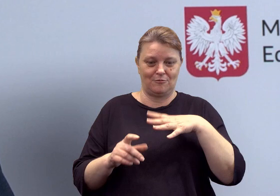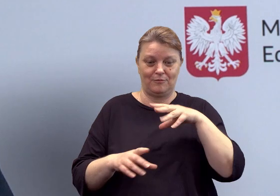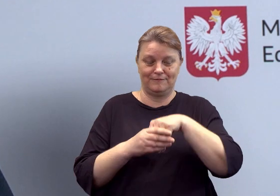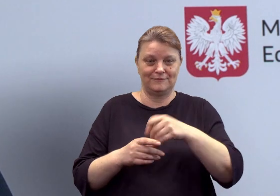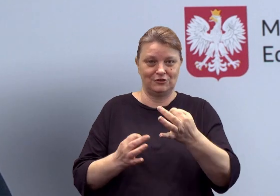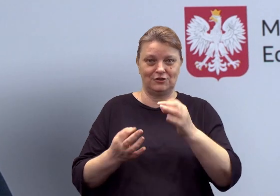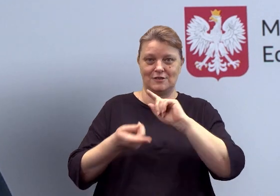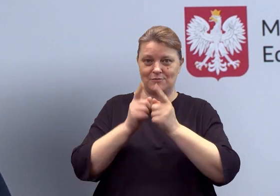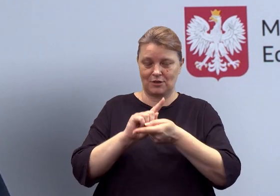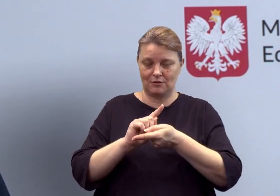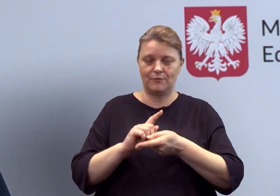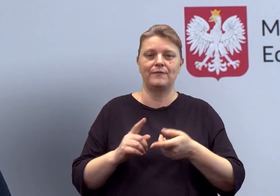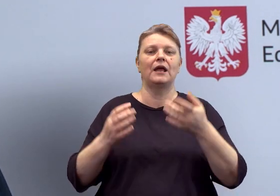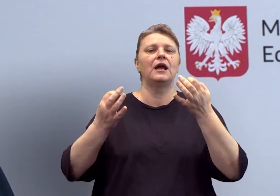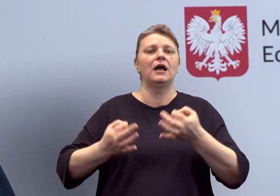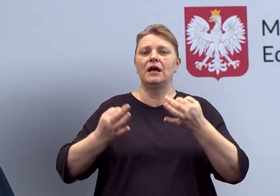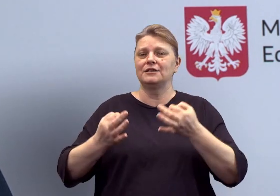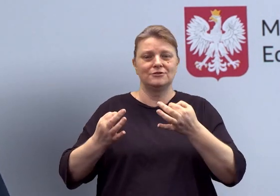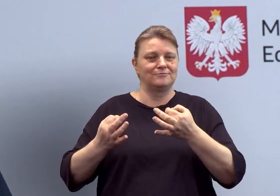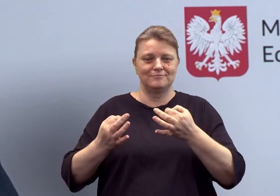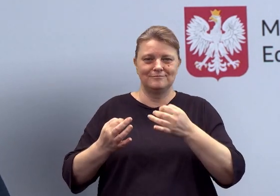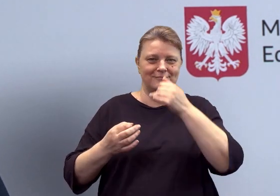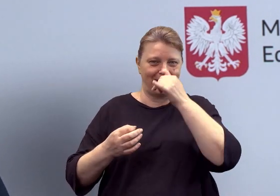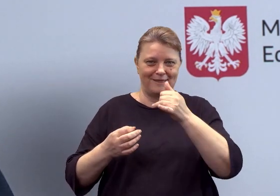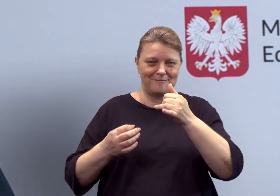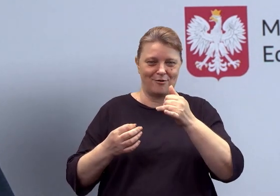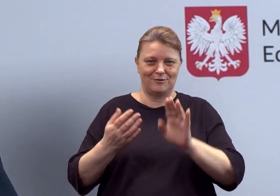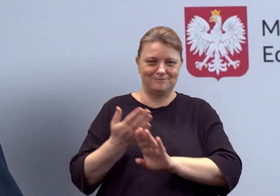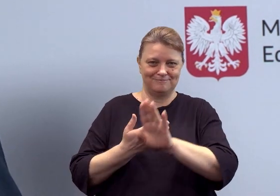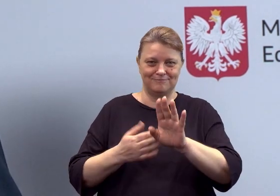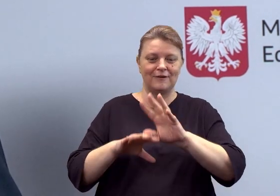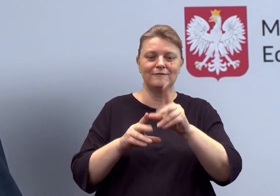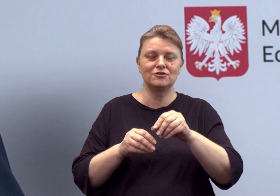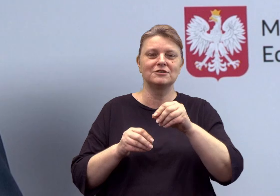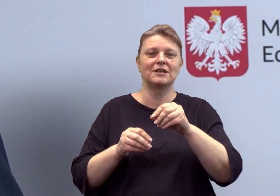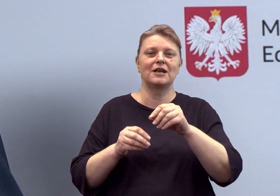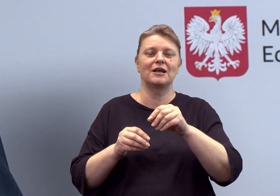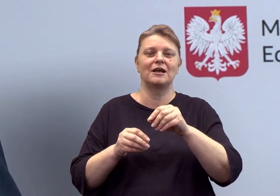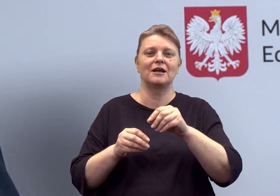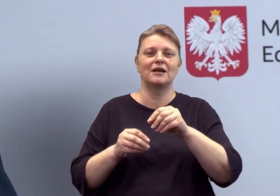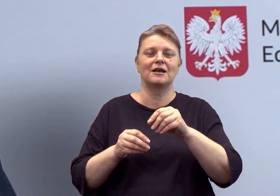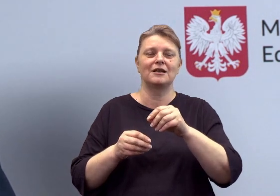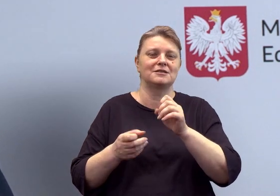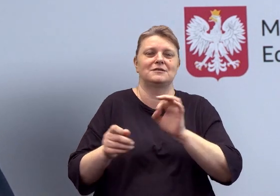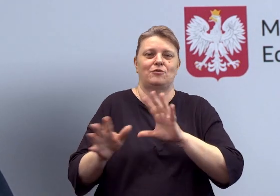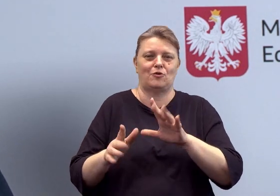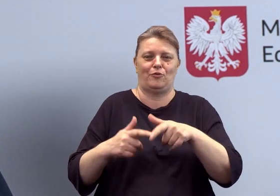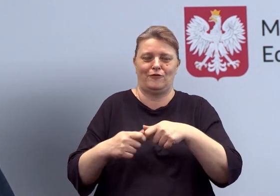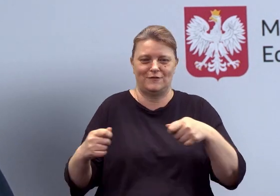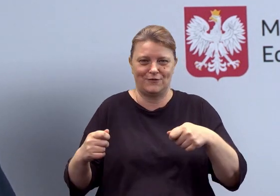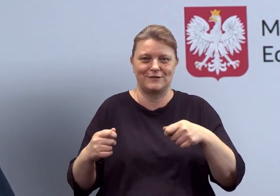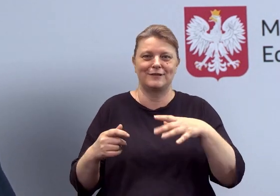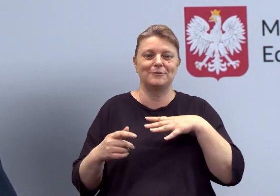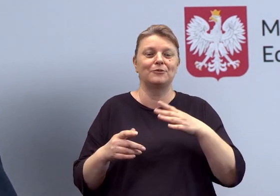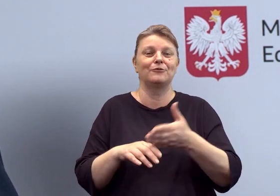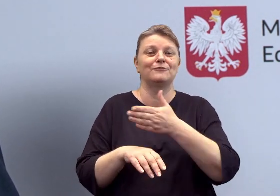spotkaniu. Dziś nie mogliśmy przedstawić wszystkich bardzo szczegółowych rozwiązań, które wiążą się za tymi materiałami,